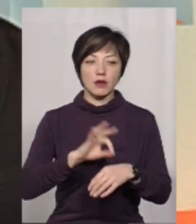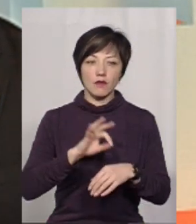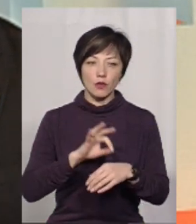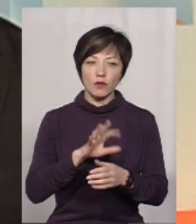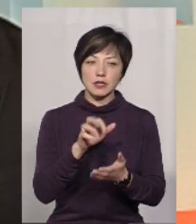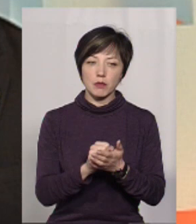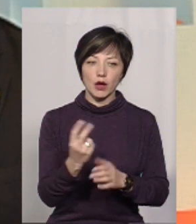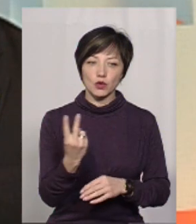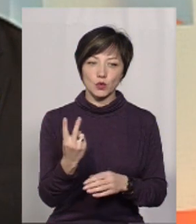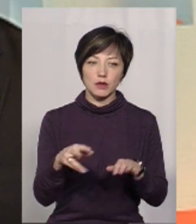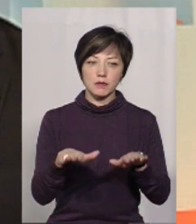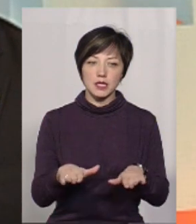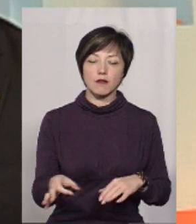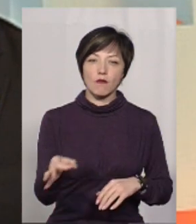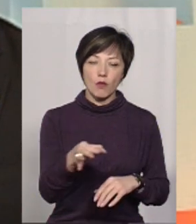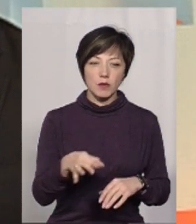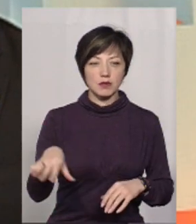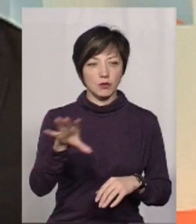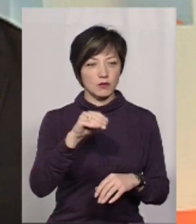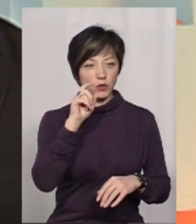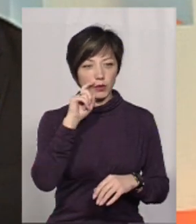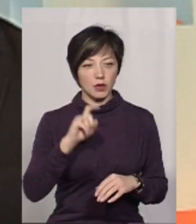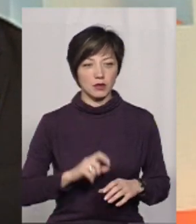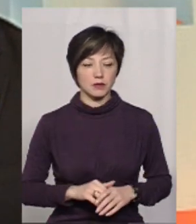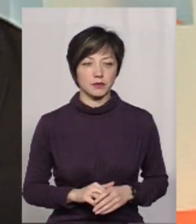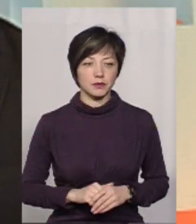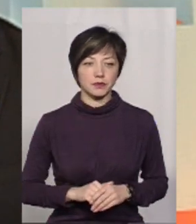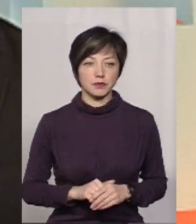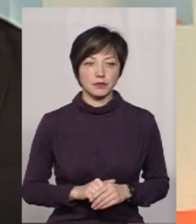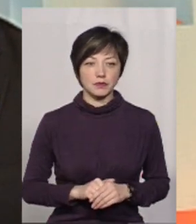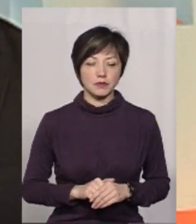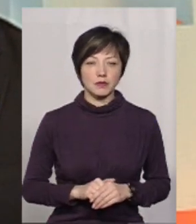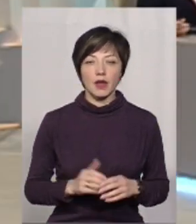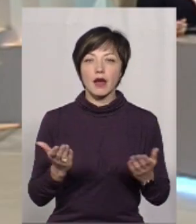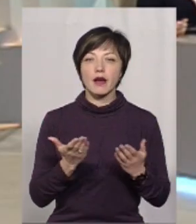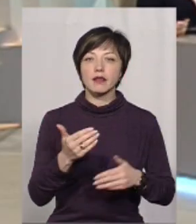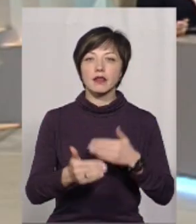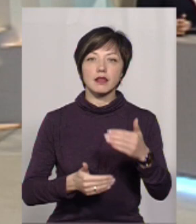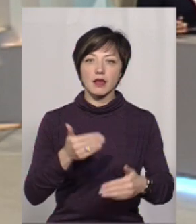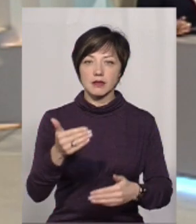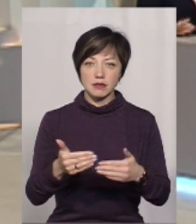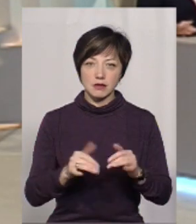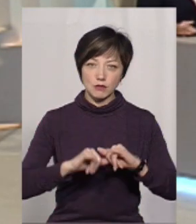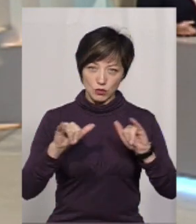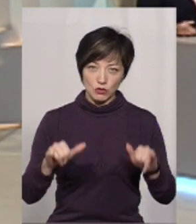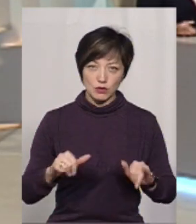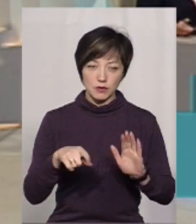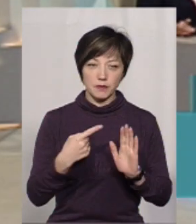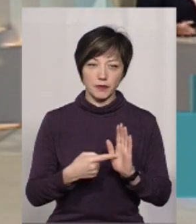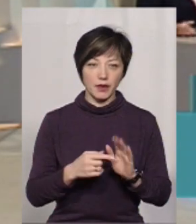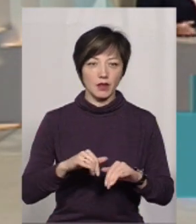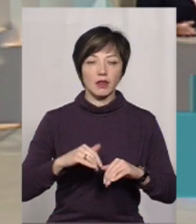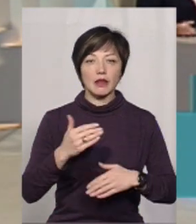патології займає друге місце, як і в області, так і по статистике в державі. А які тенденції збільшуються?